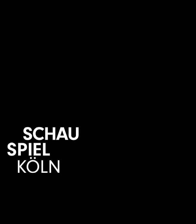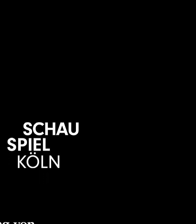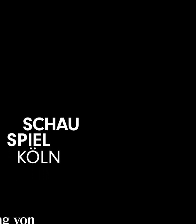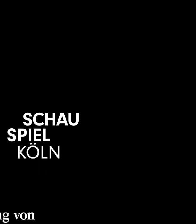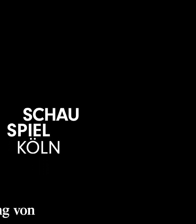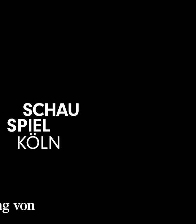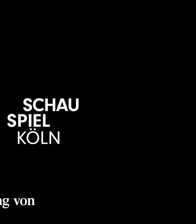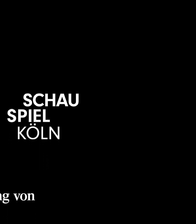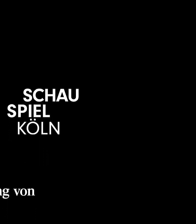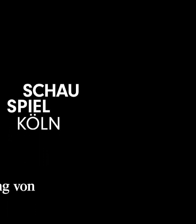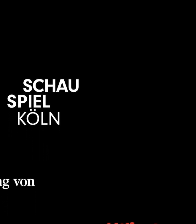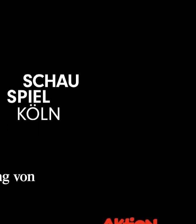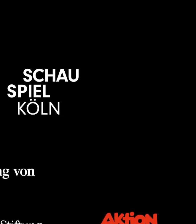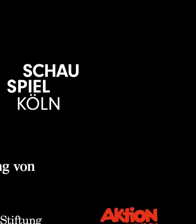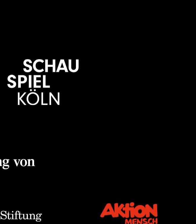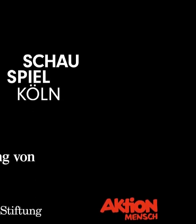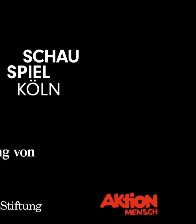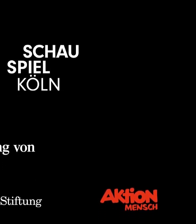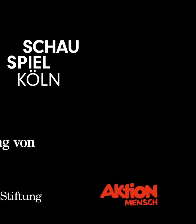Vielen Dank.